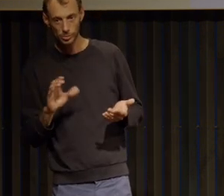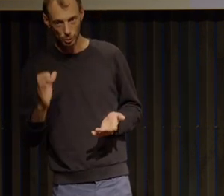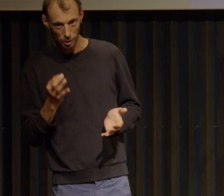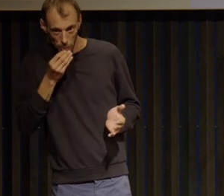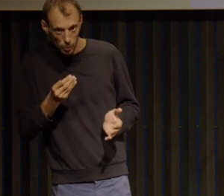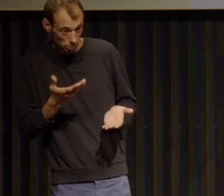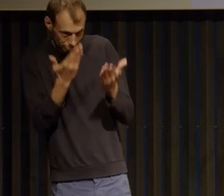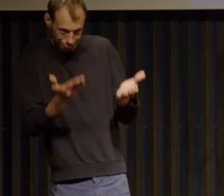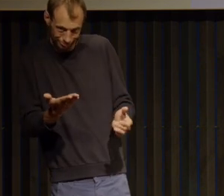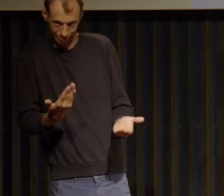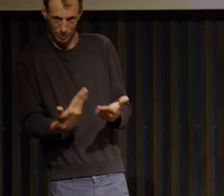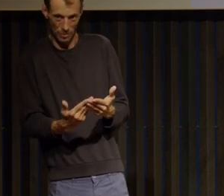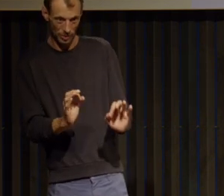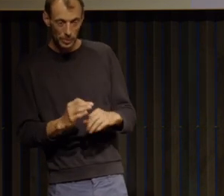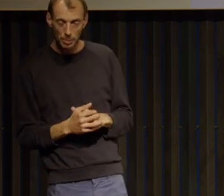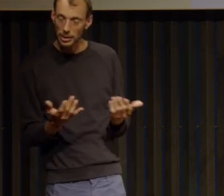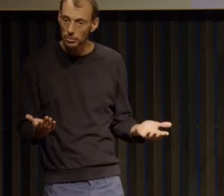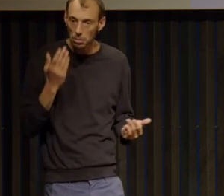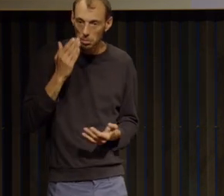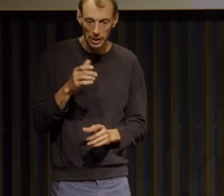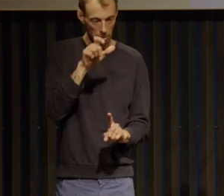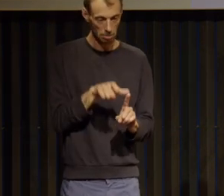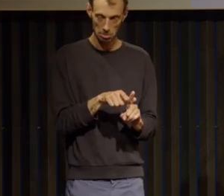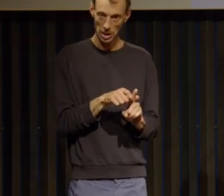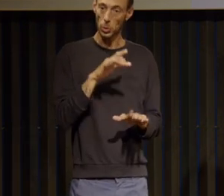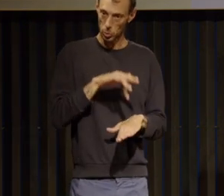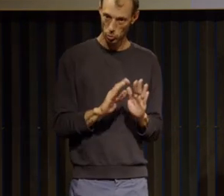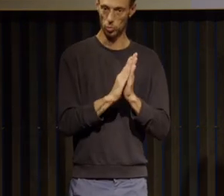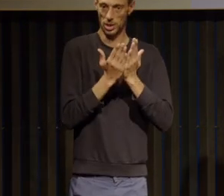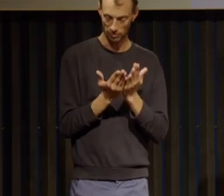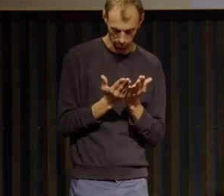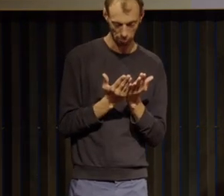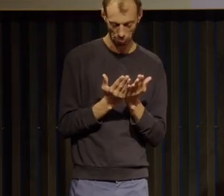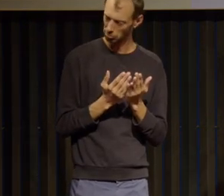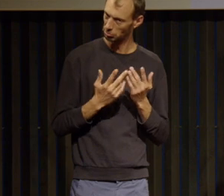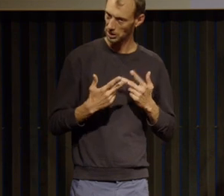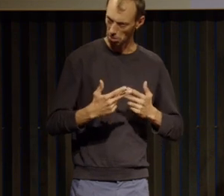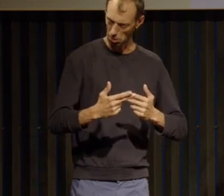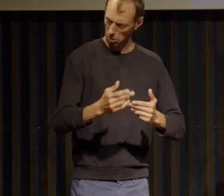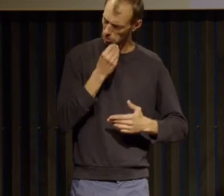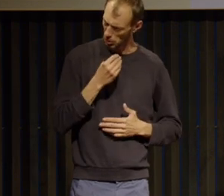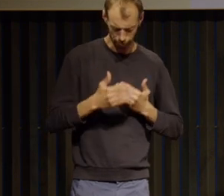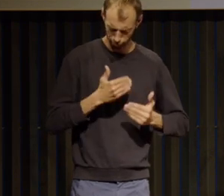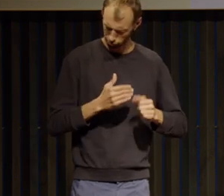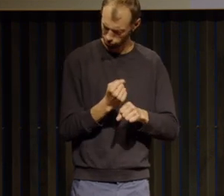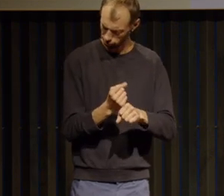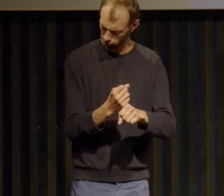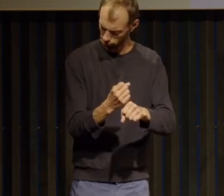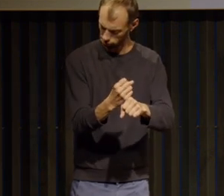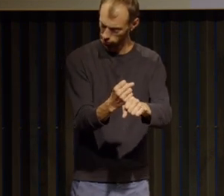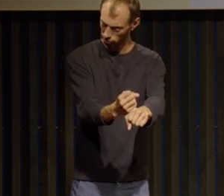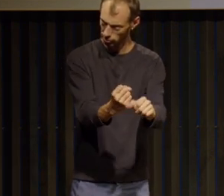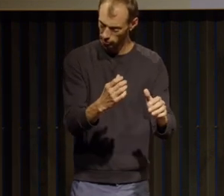suivi vos étapes à la lettre et qui se sentirait encore en fragilité jusque peut-être au